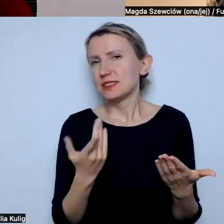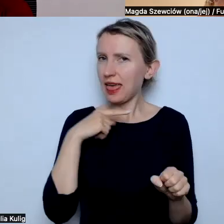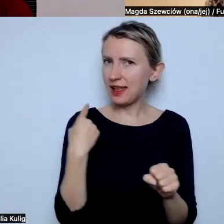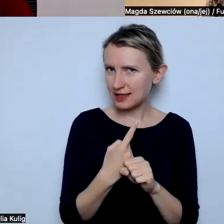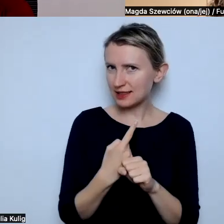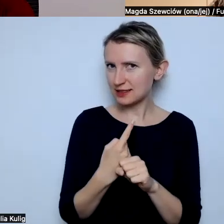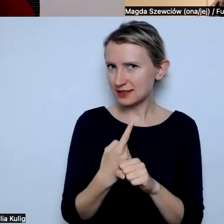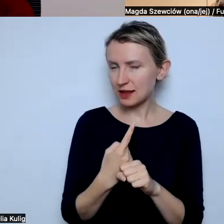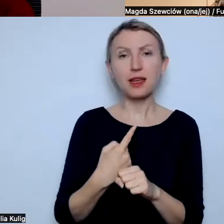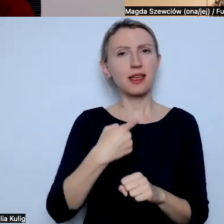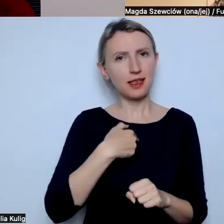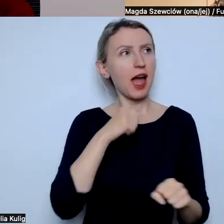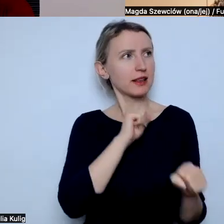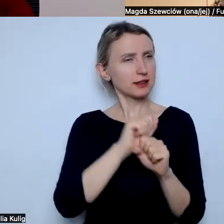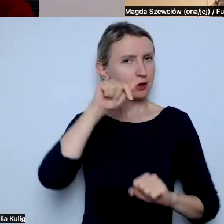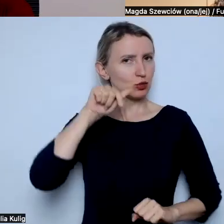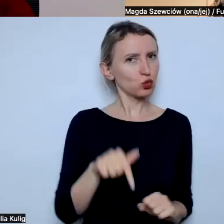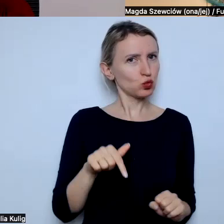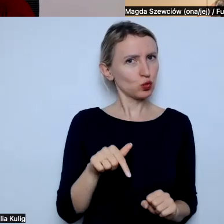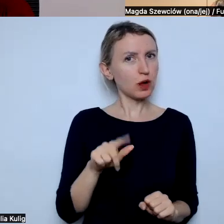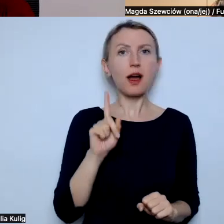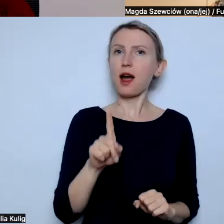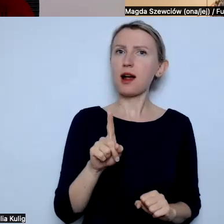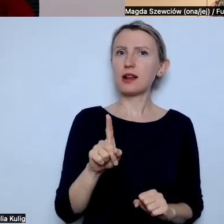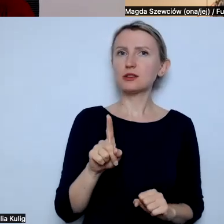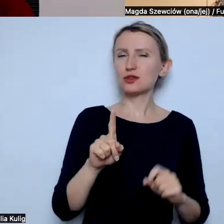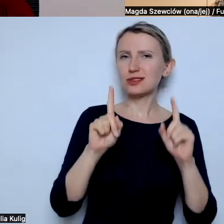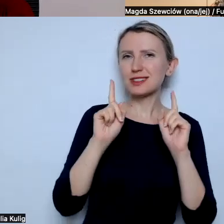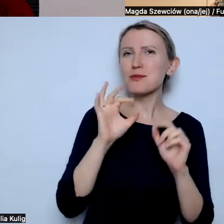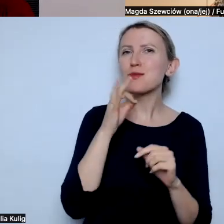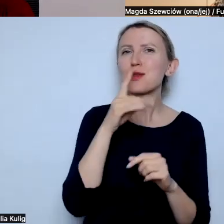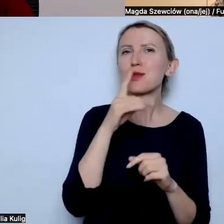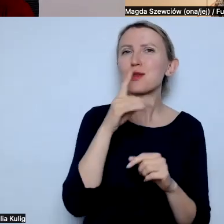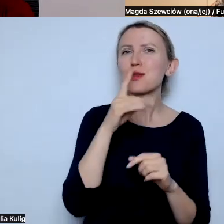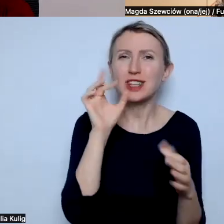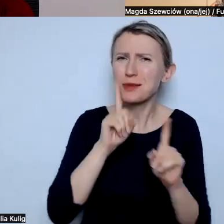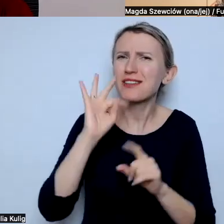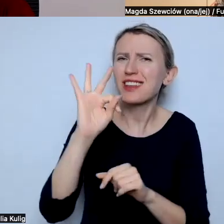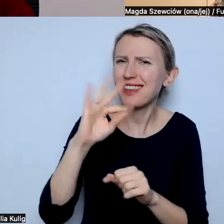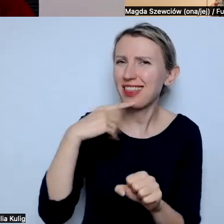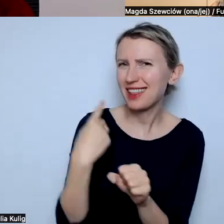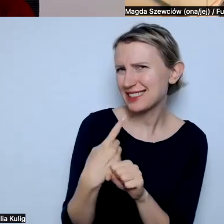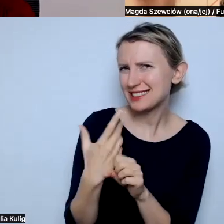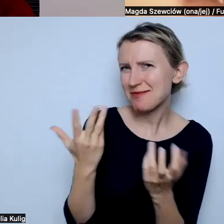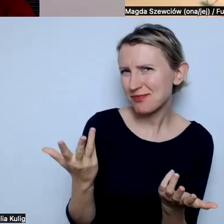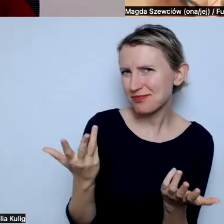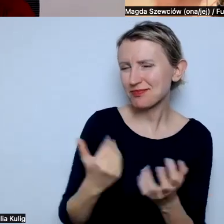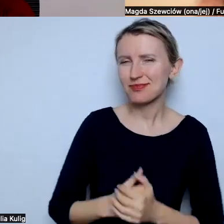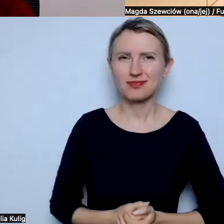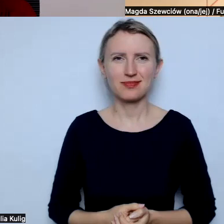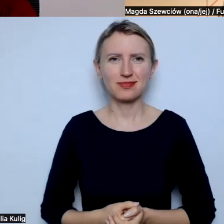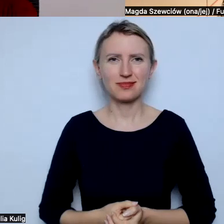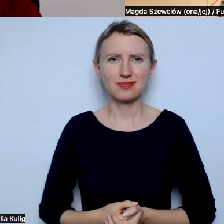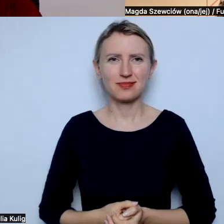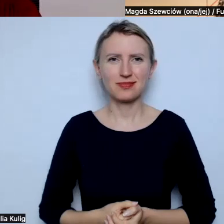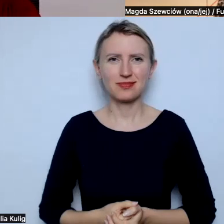że ja jestem tu, chociaż czy one są rzeczywiście tych młodych ludzi, to jest jakieś moje pytanie, na ile one są właśnie z tego, co